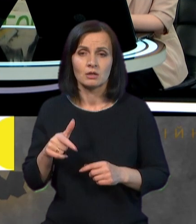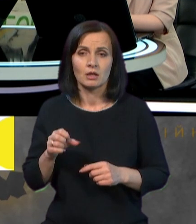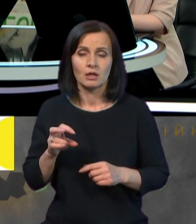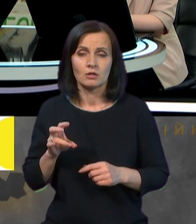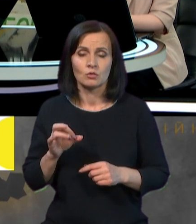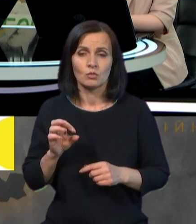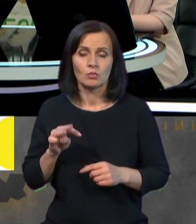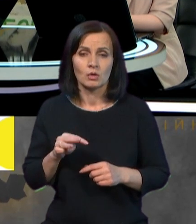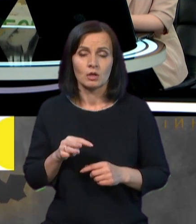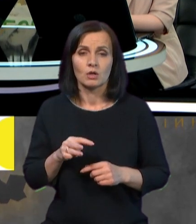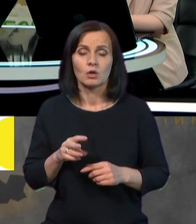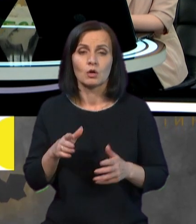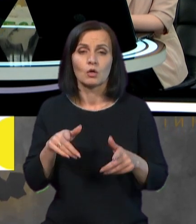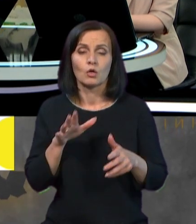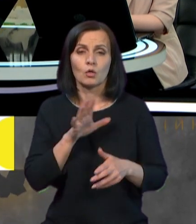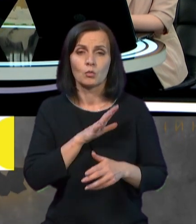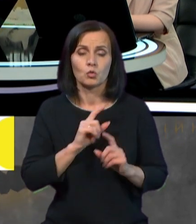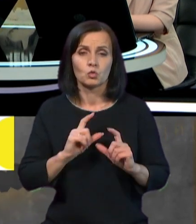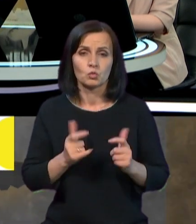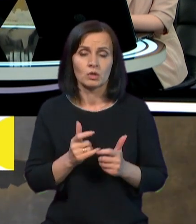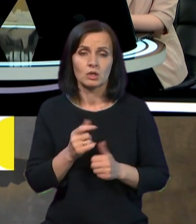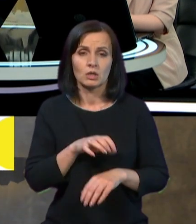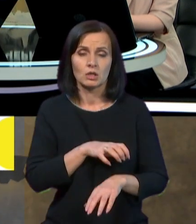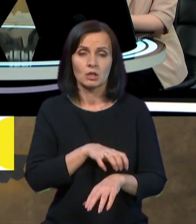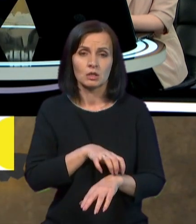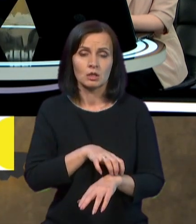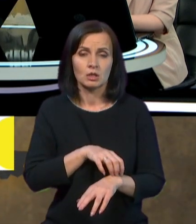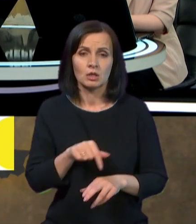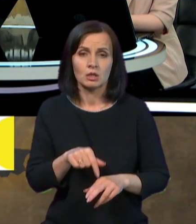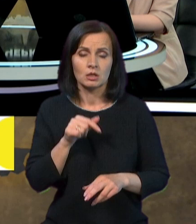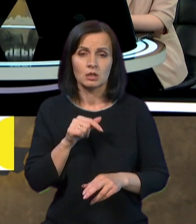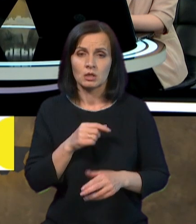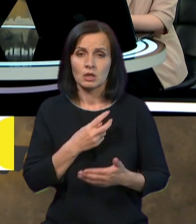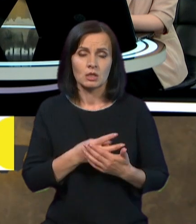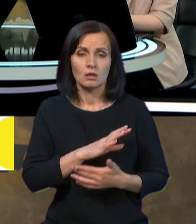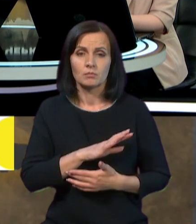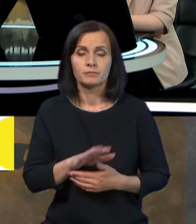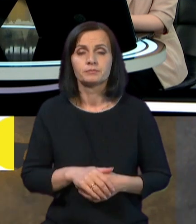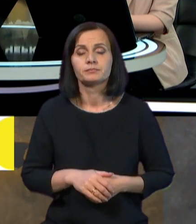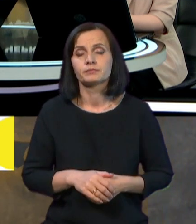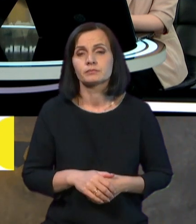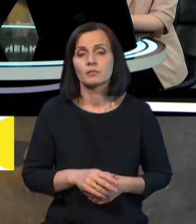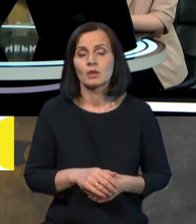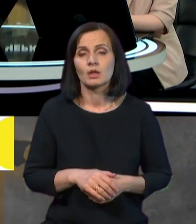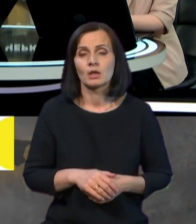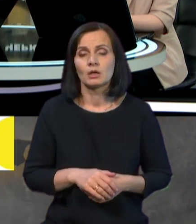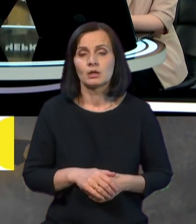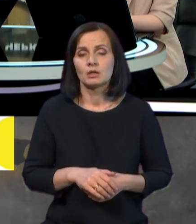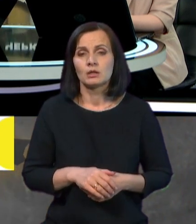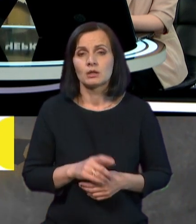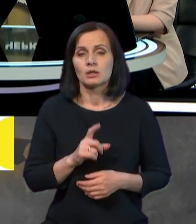алергічну реакцію, вони будуть блокувати, і алергічна реакція не проявлятиметься. Ну, за